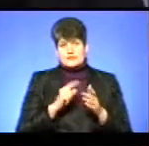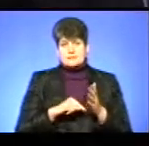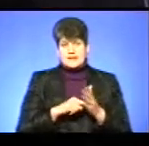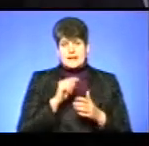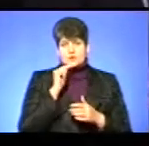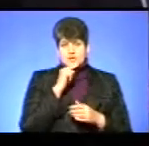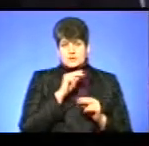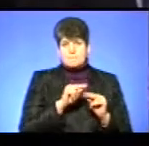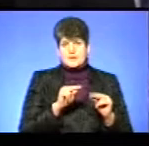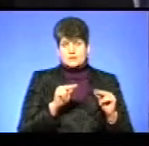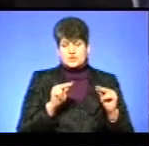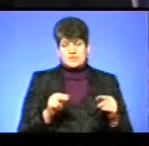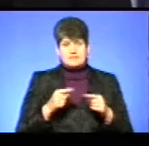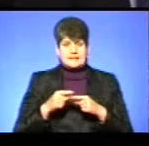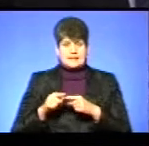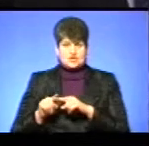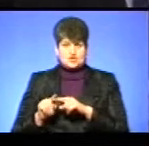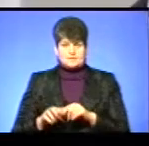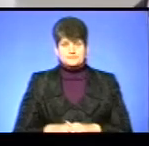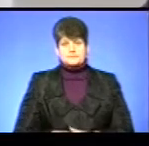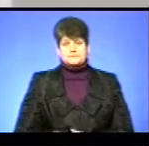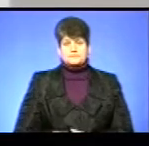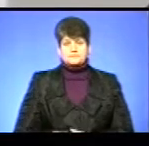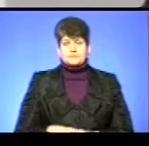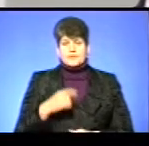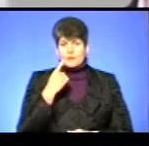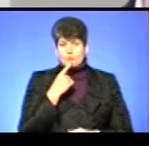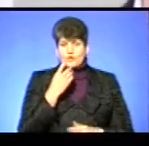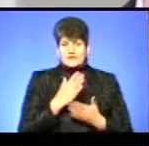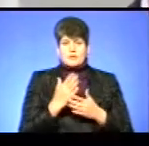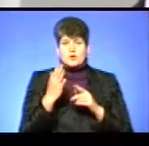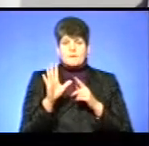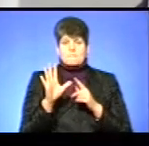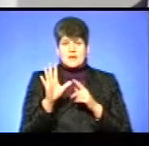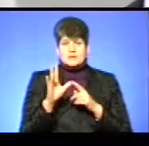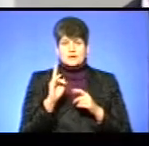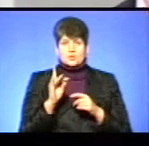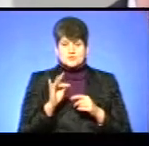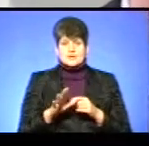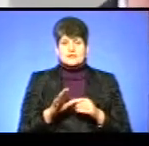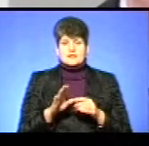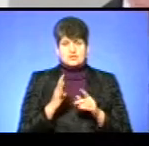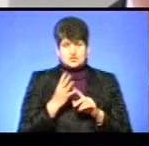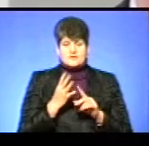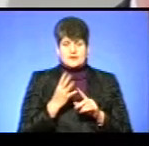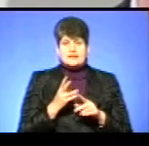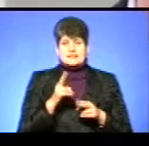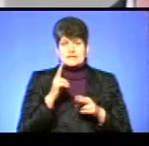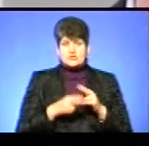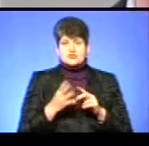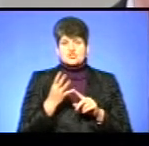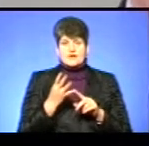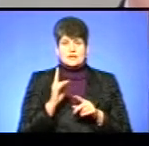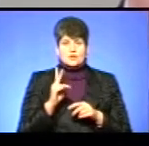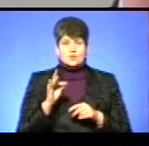економічним, педагогічним і технічним. Мова йде про п'ятий курс, діти, які закінчують четвертий